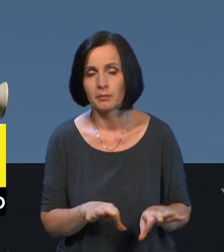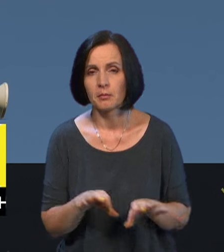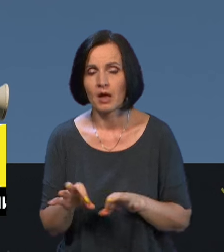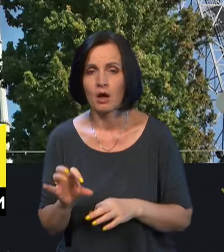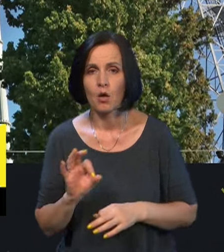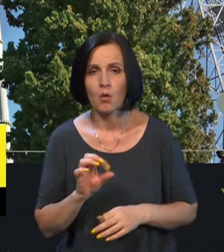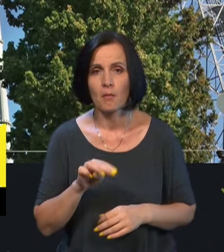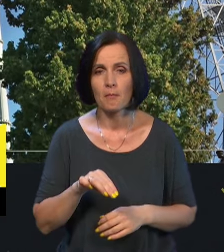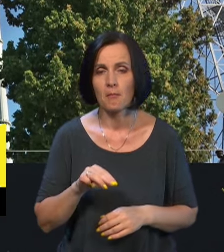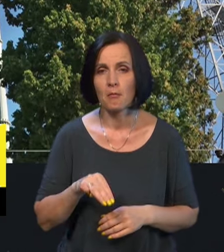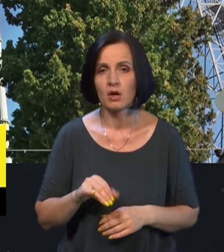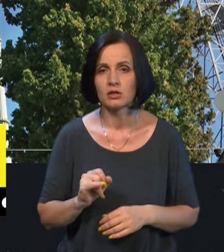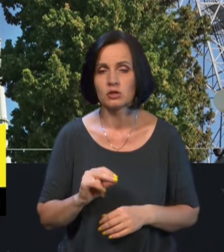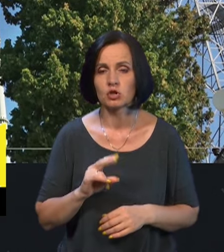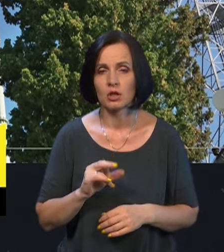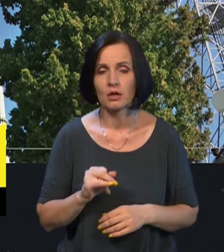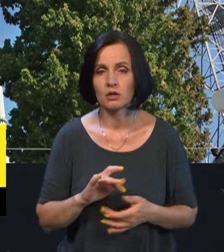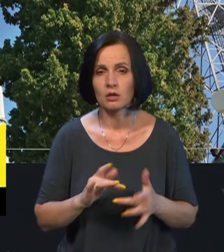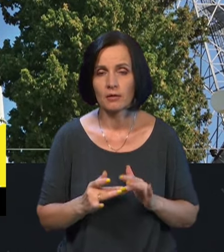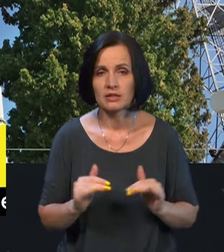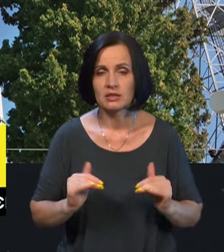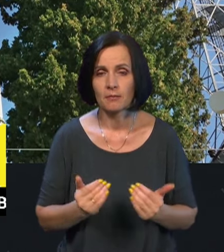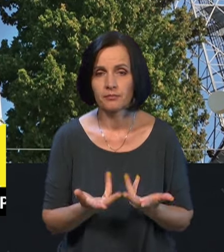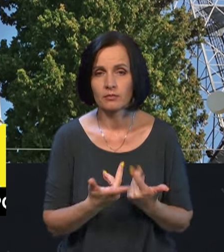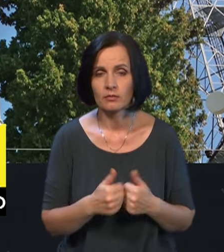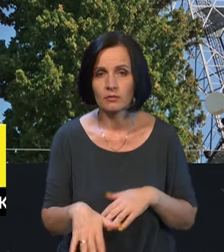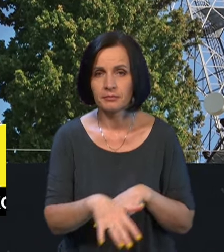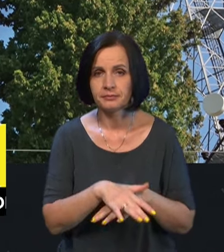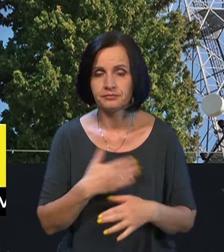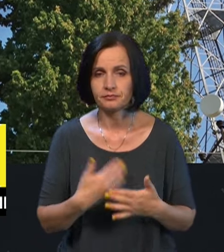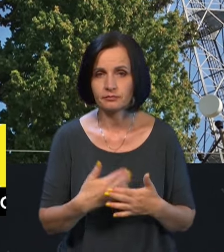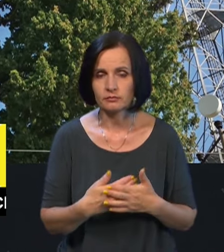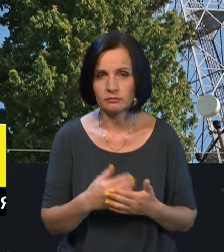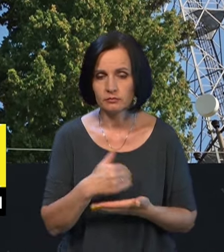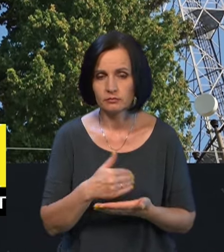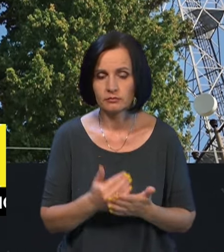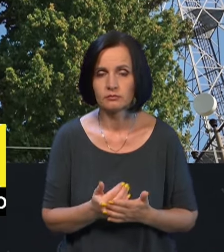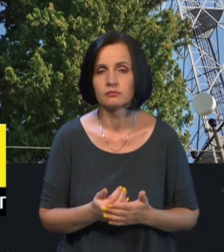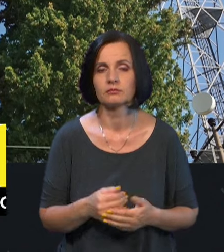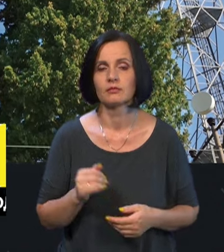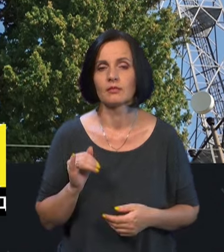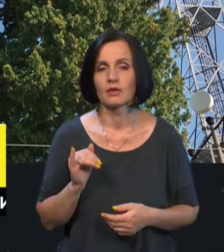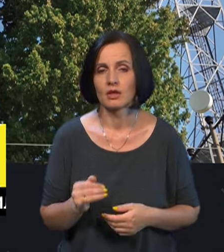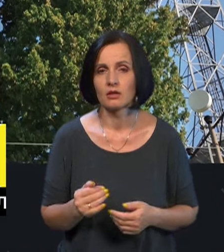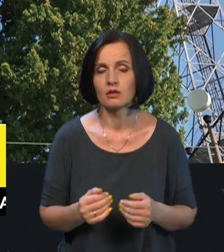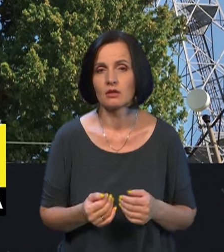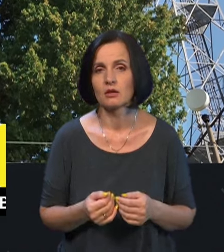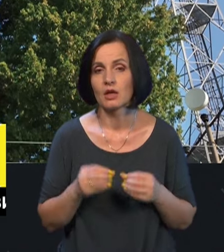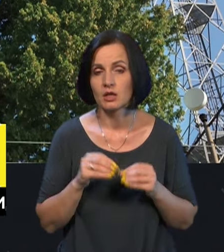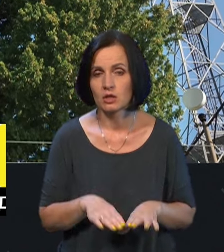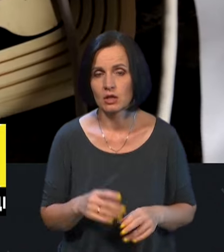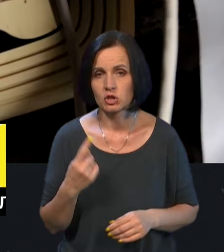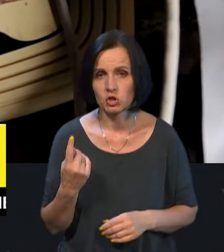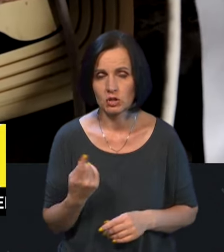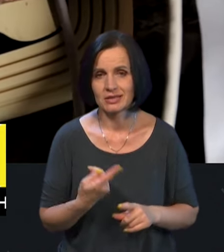ПОН, мінімізують кількість майданчиків з активним обладнанням. І вихід єдиний –